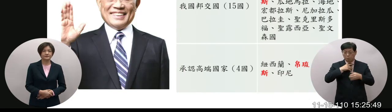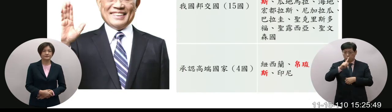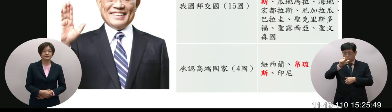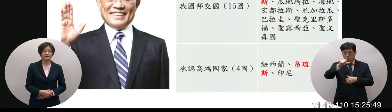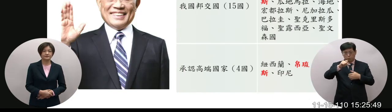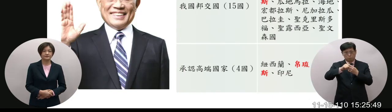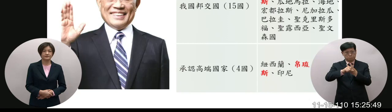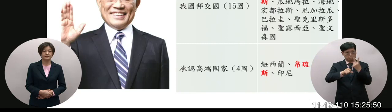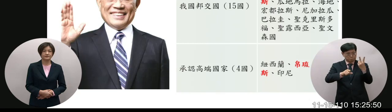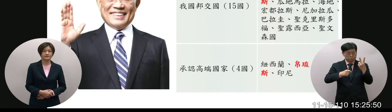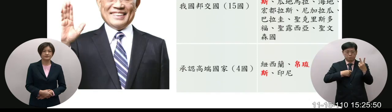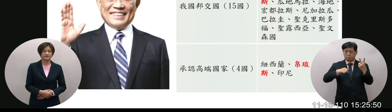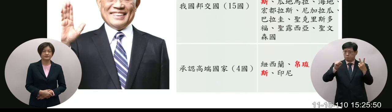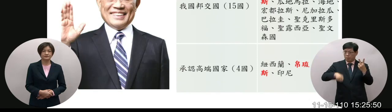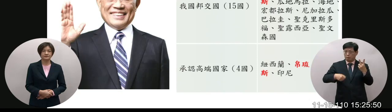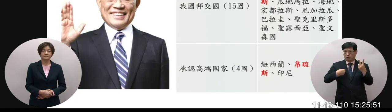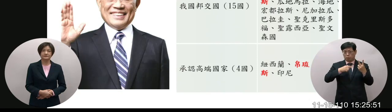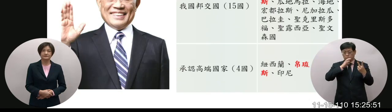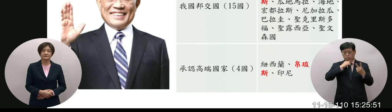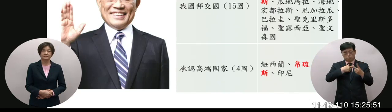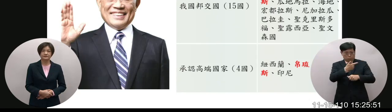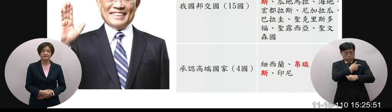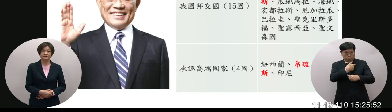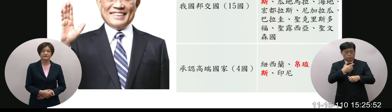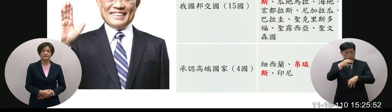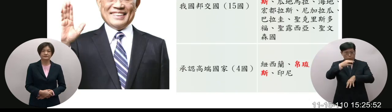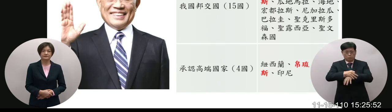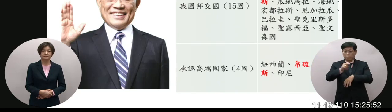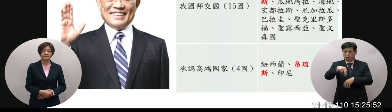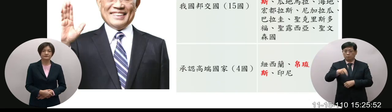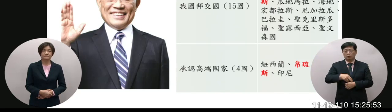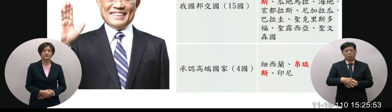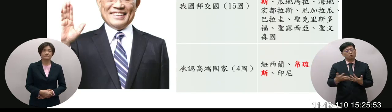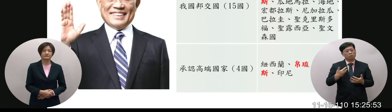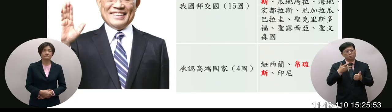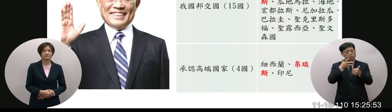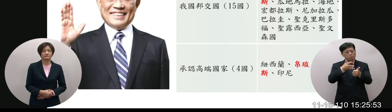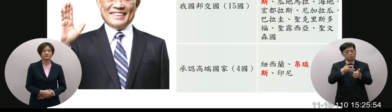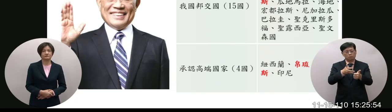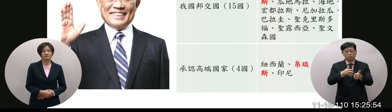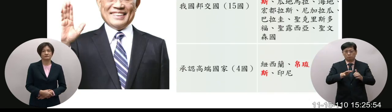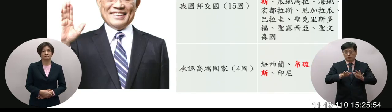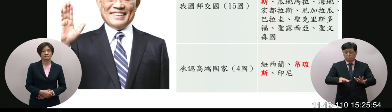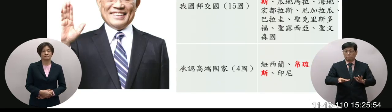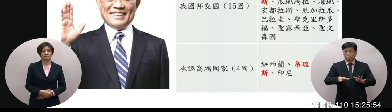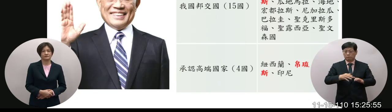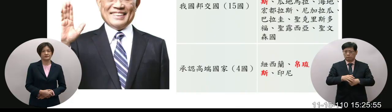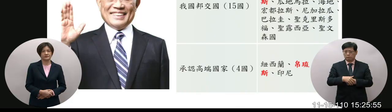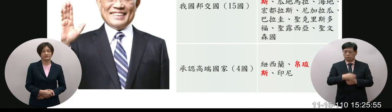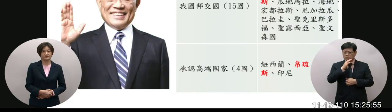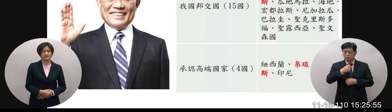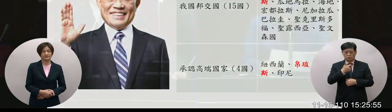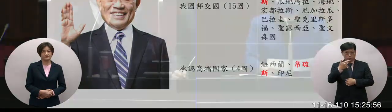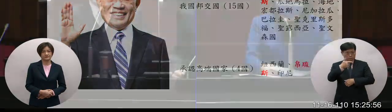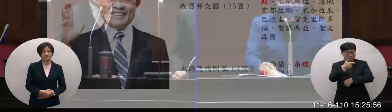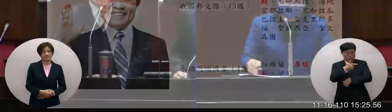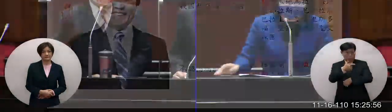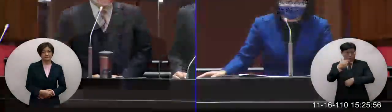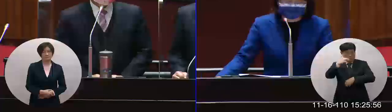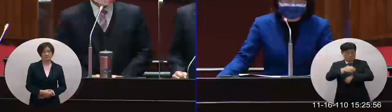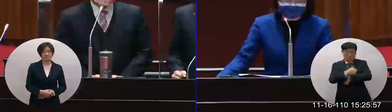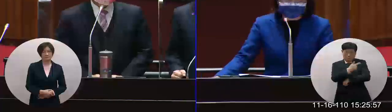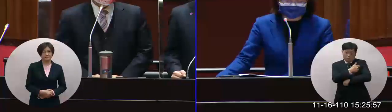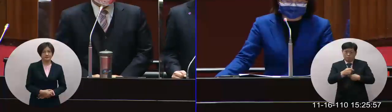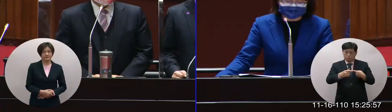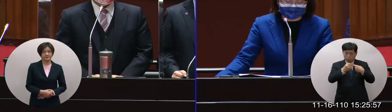兩個國家目前承認我們的高端疫苗那請問一下因為目前我看一下到今年為止打高端的部分打第一